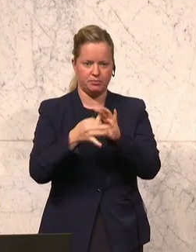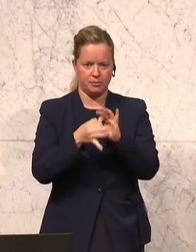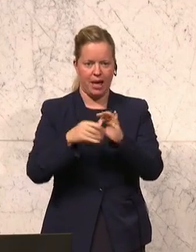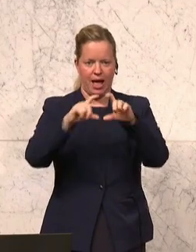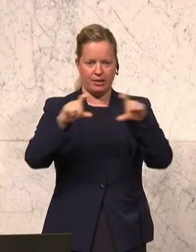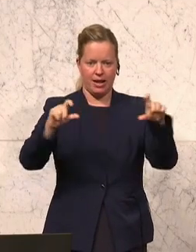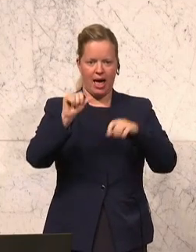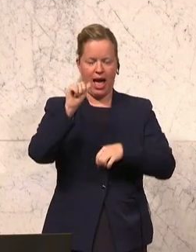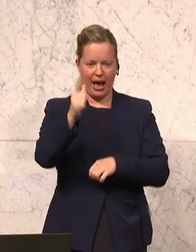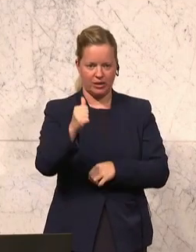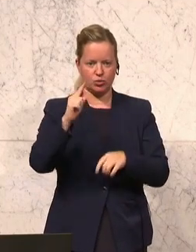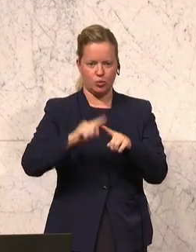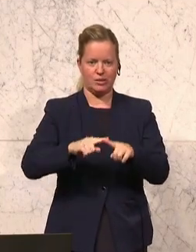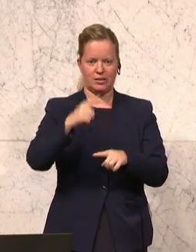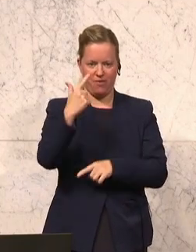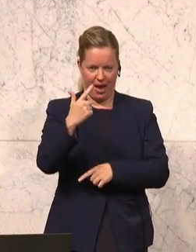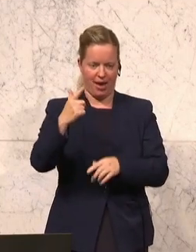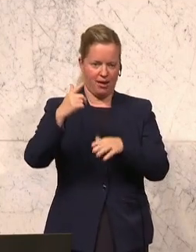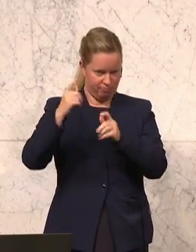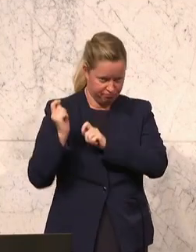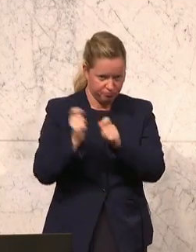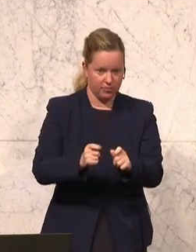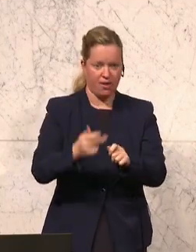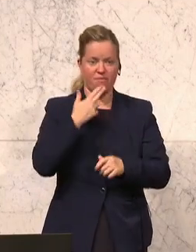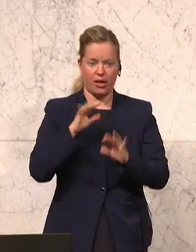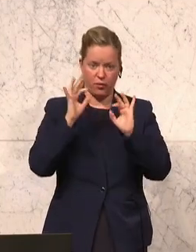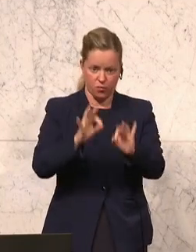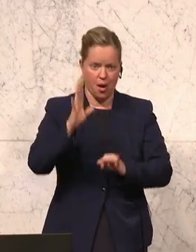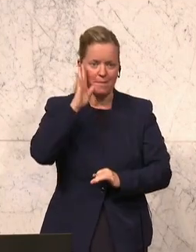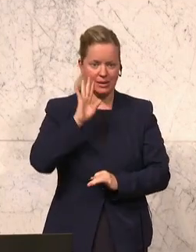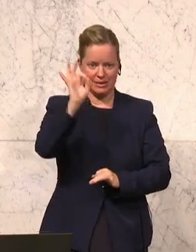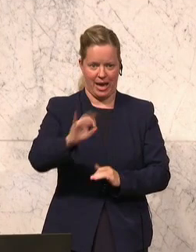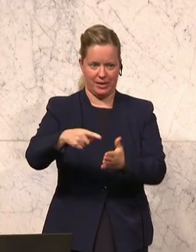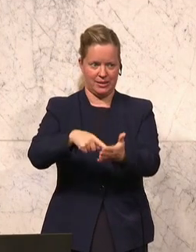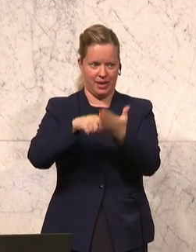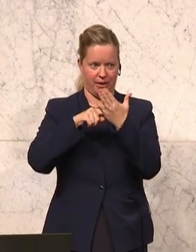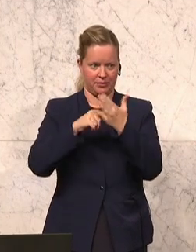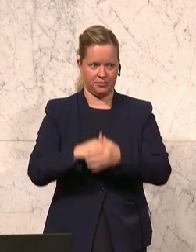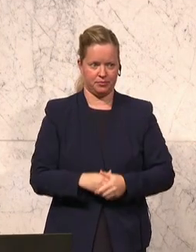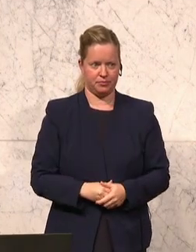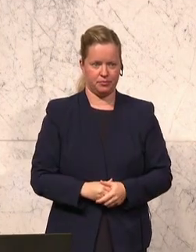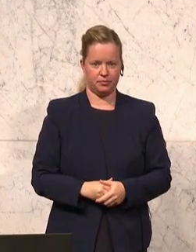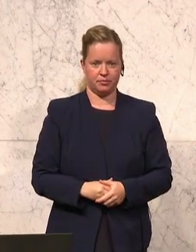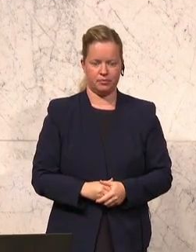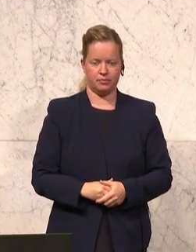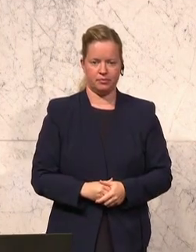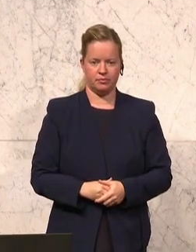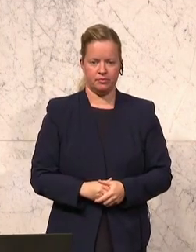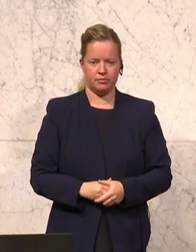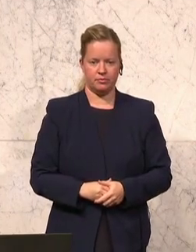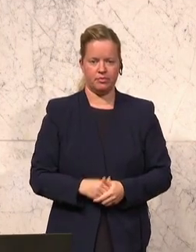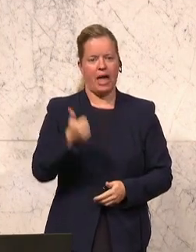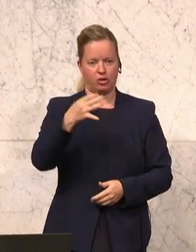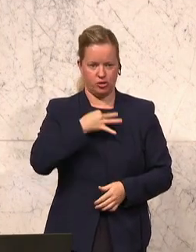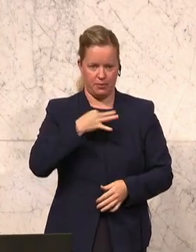Artikel 1 und 2 eingebracht. Wer dafür ist, den bitte ich um ein dementsprechendes Zeichen. Das ist